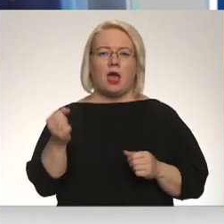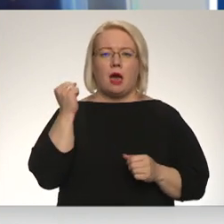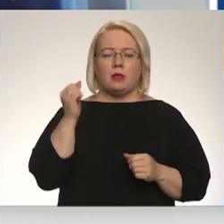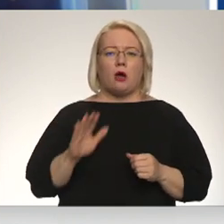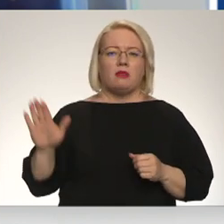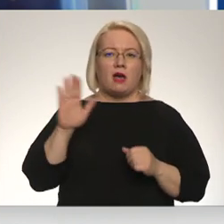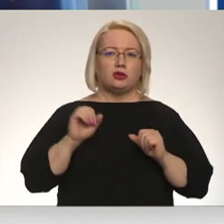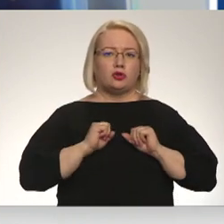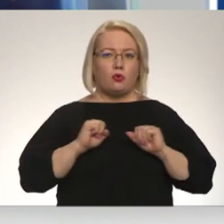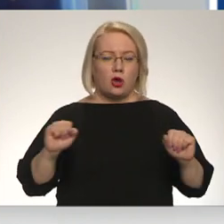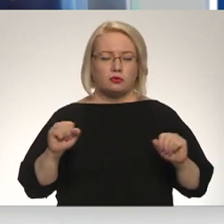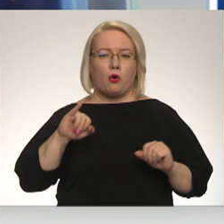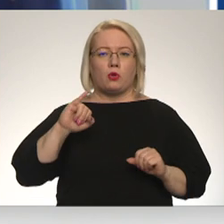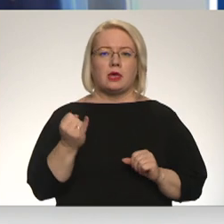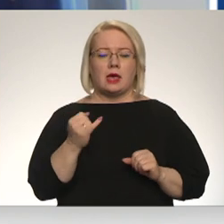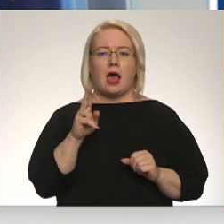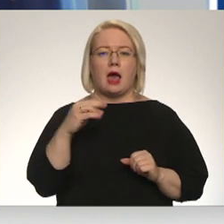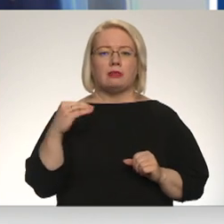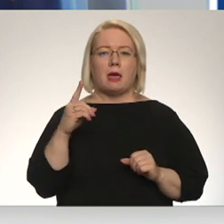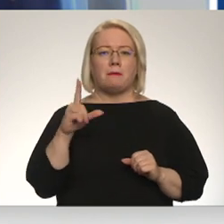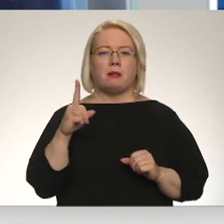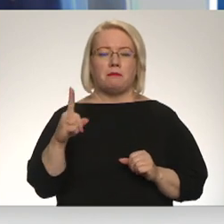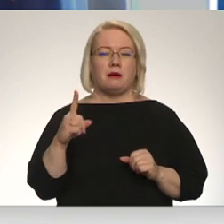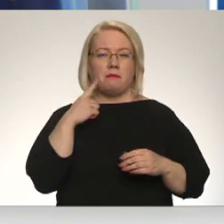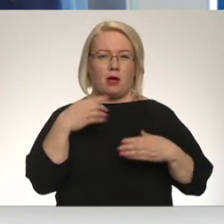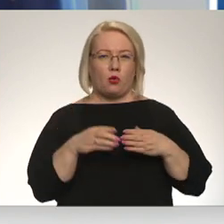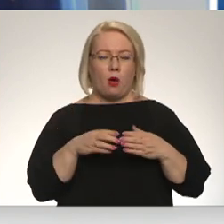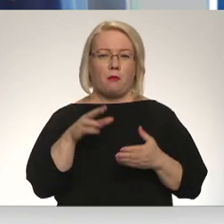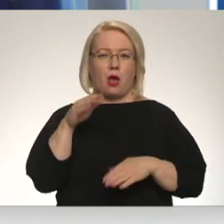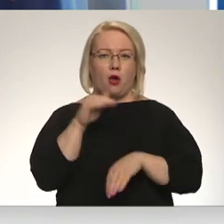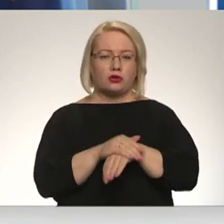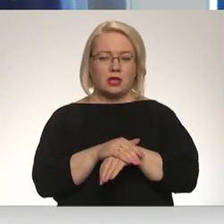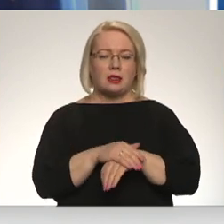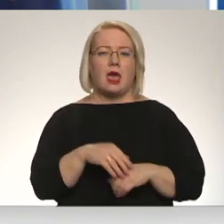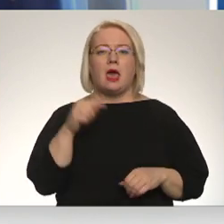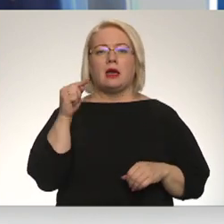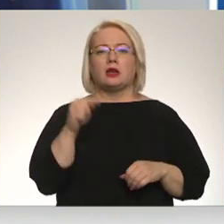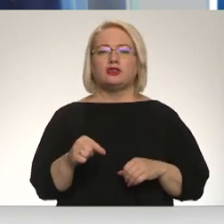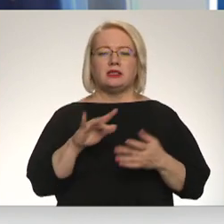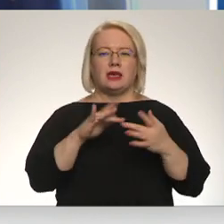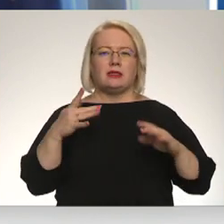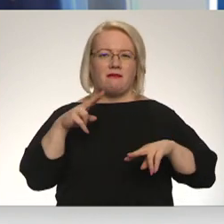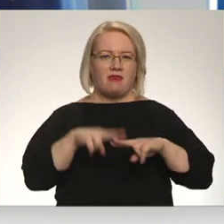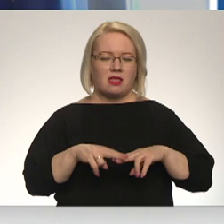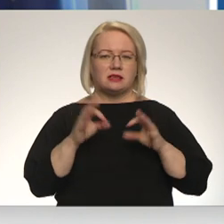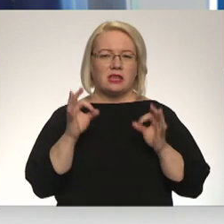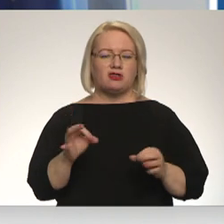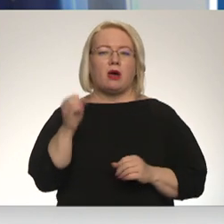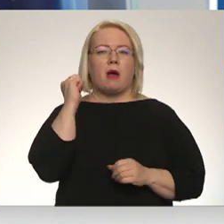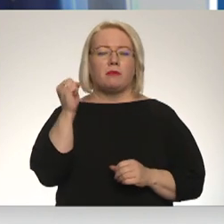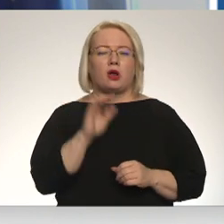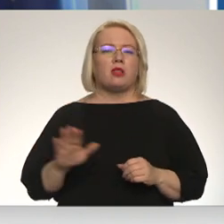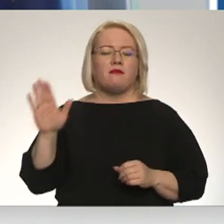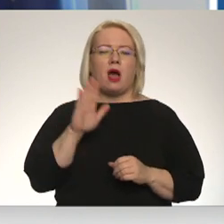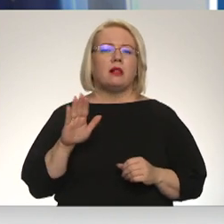drošību, un, ja nepilpē, arī konstatē, ka šie resursi var apdraudēt un apdraudu valsts drošību,